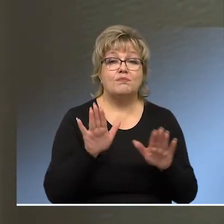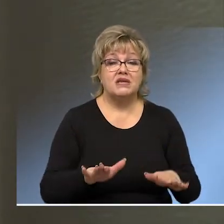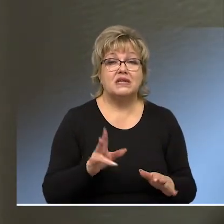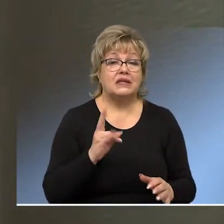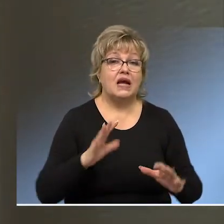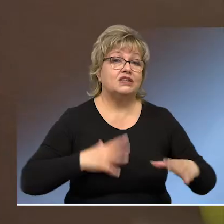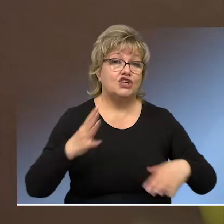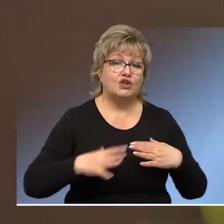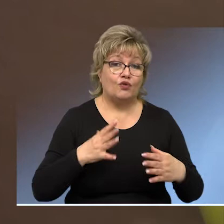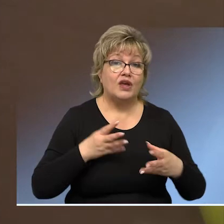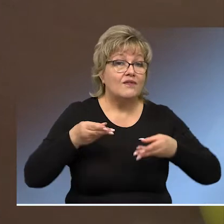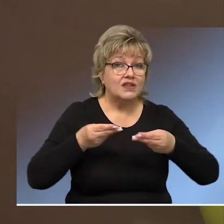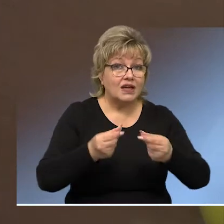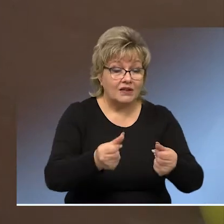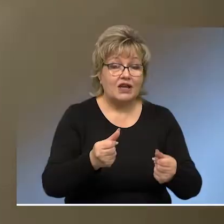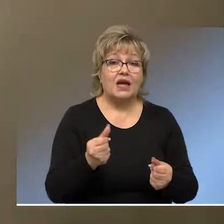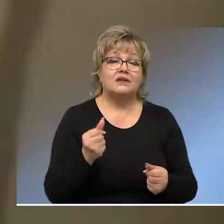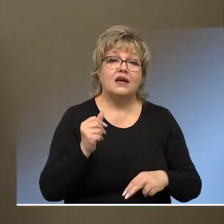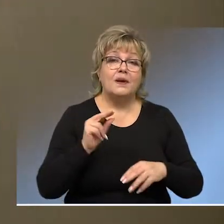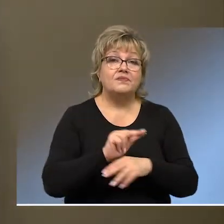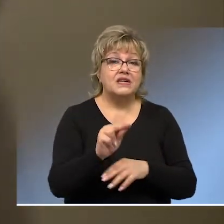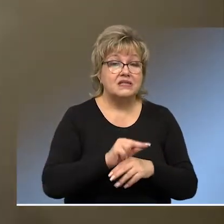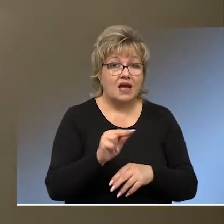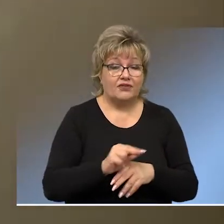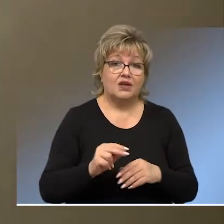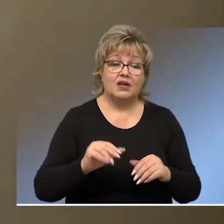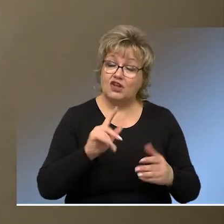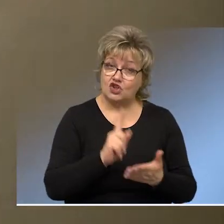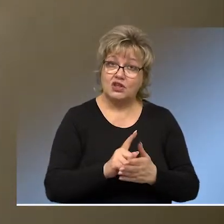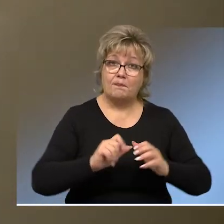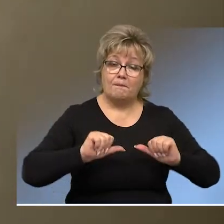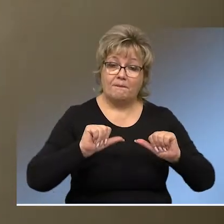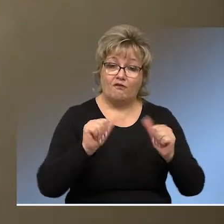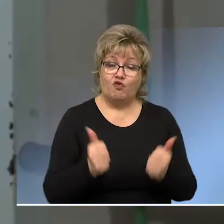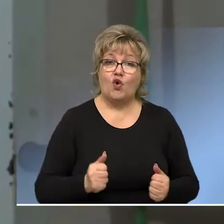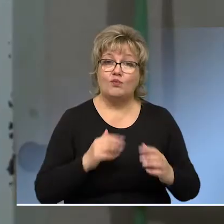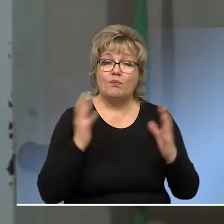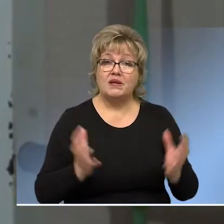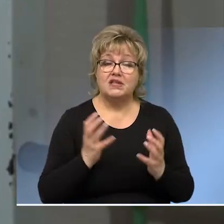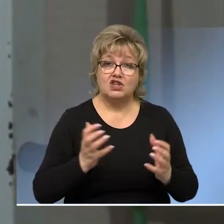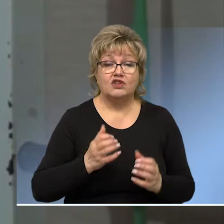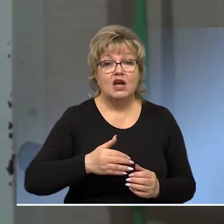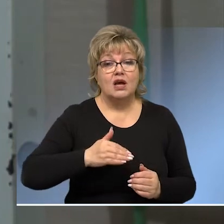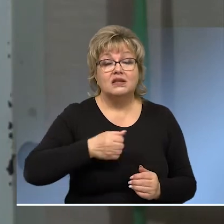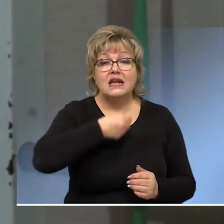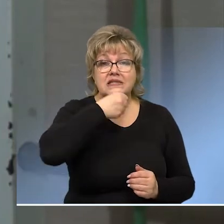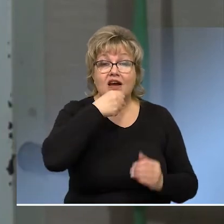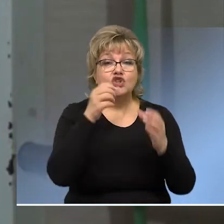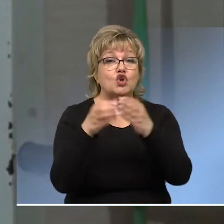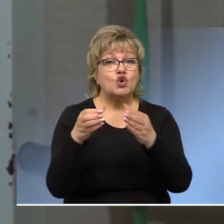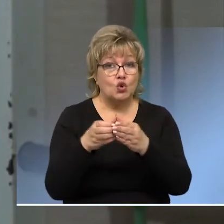местом для тренировок. Удохновляет наставник. И в сложный период борцы должны поддерживать форму. Для более старших